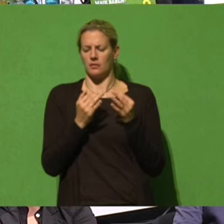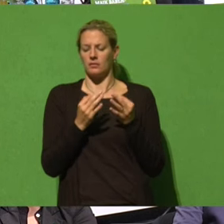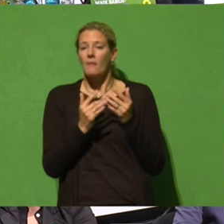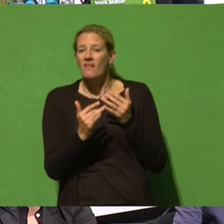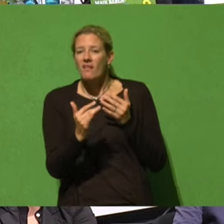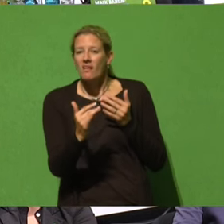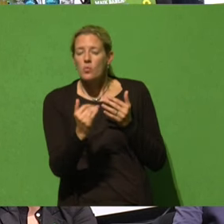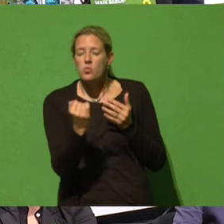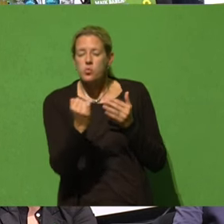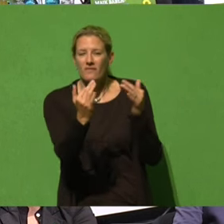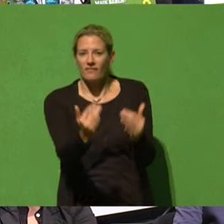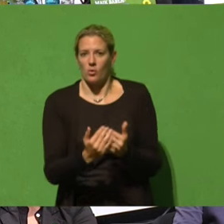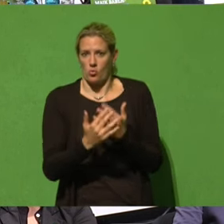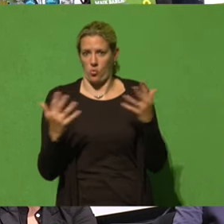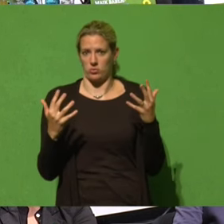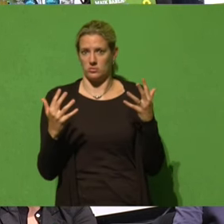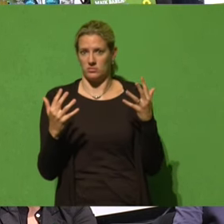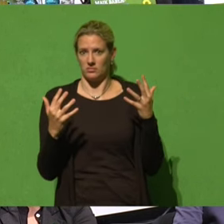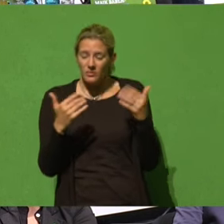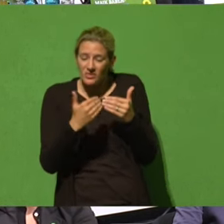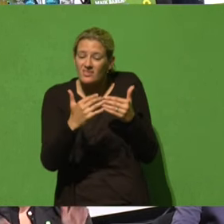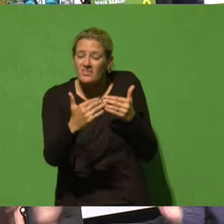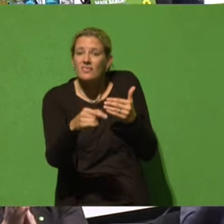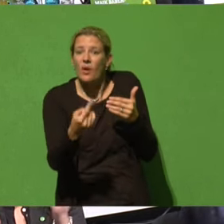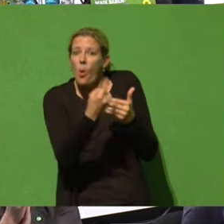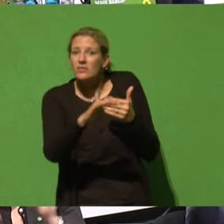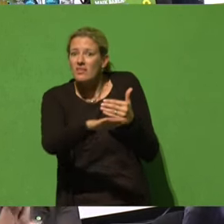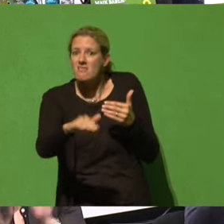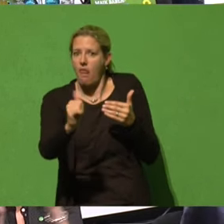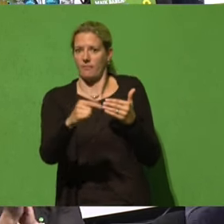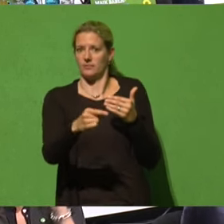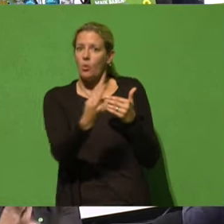die Lebensgrundlagen unserer Kinder und Kindeskinder der zukünftigen Generationen.